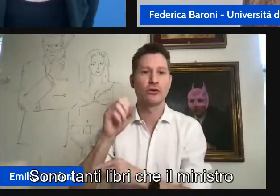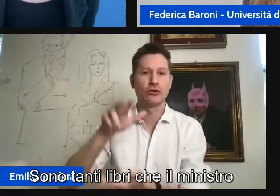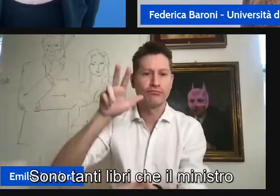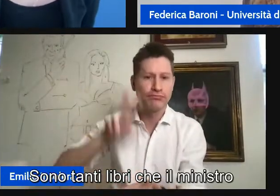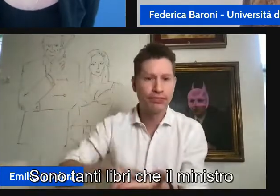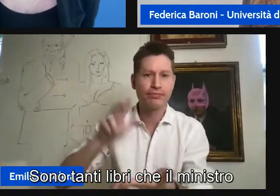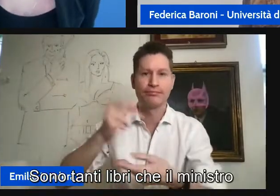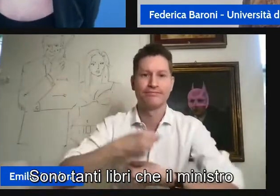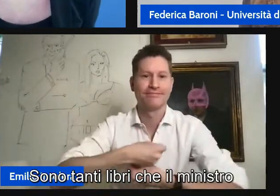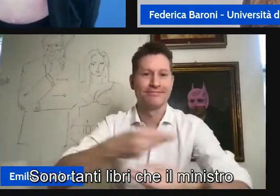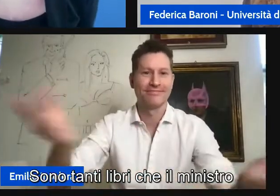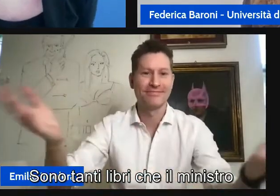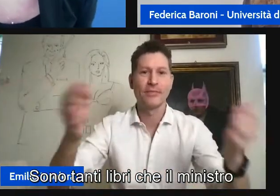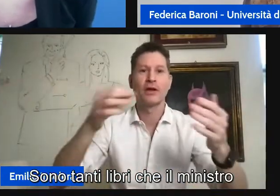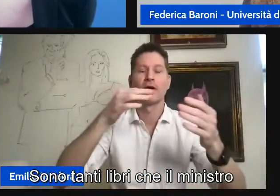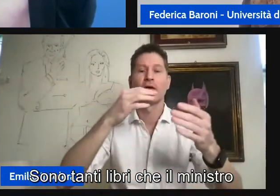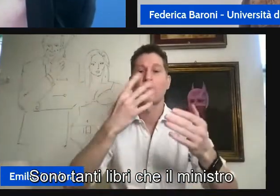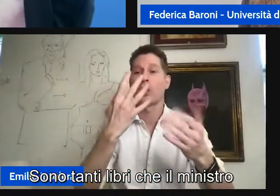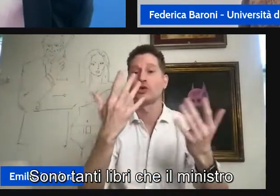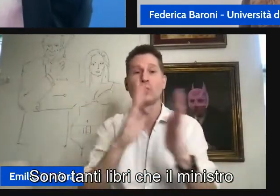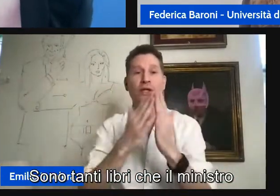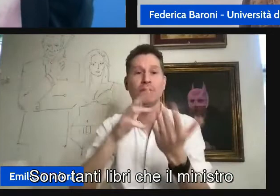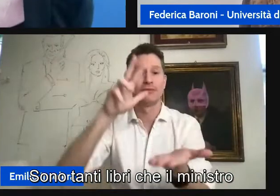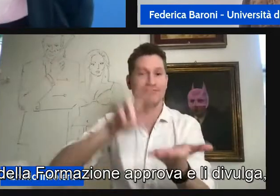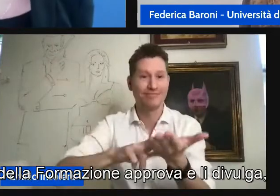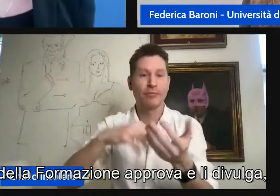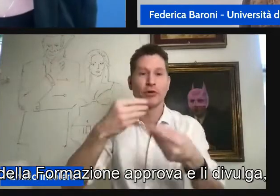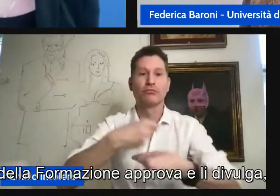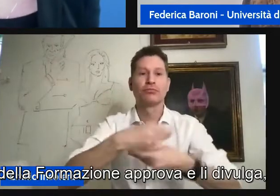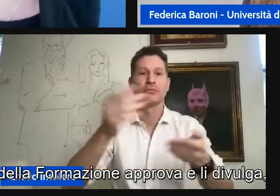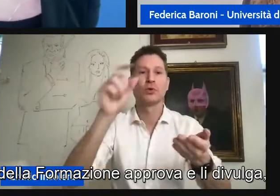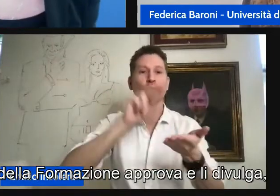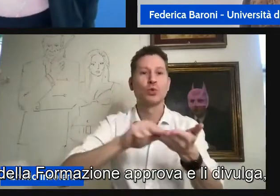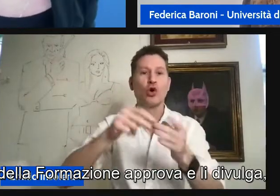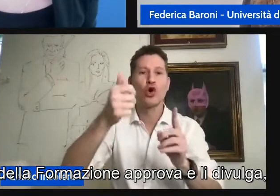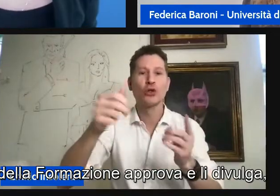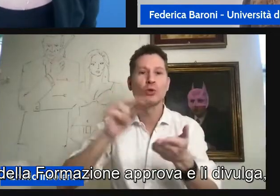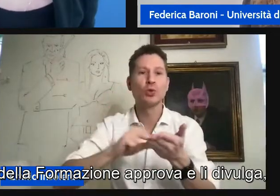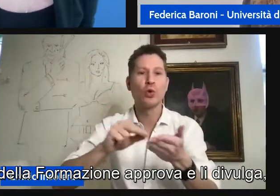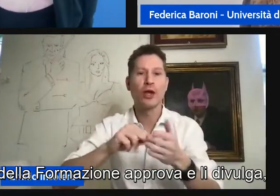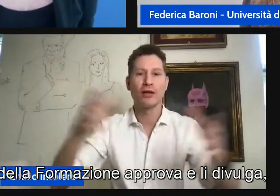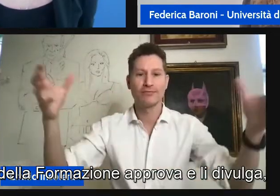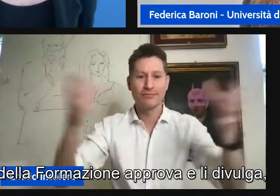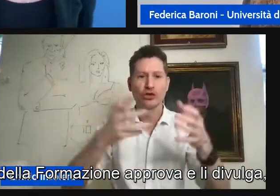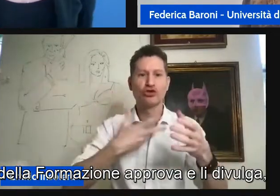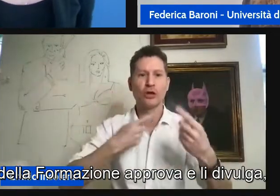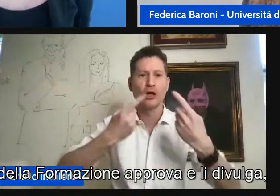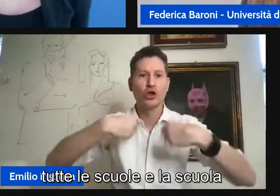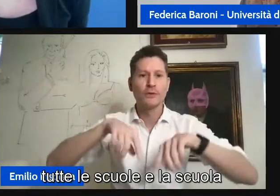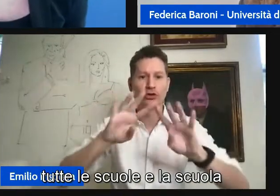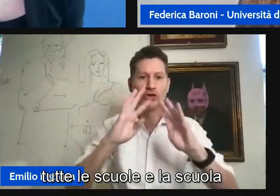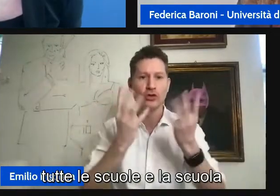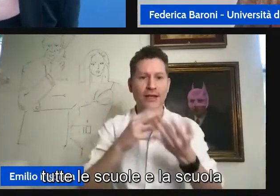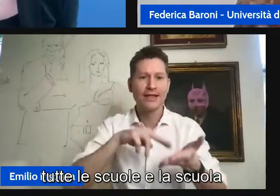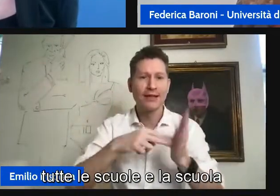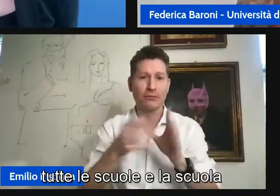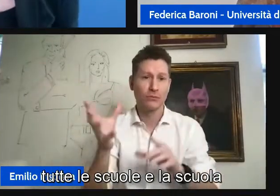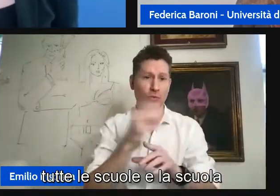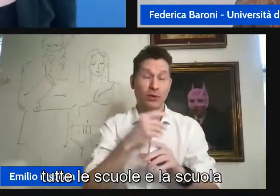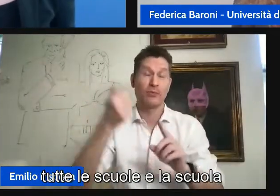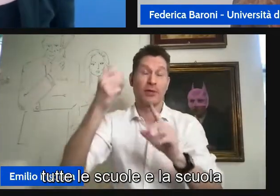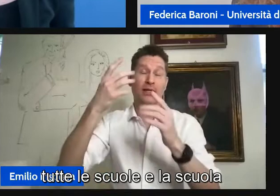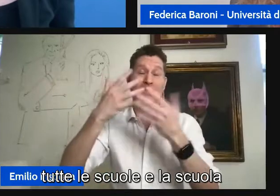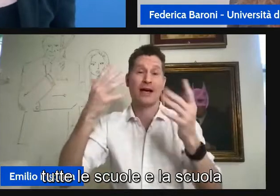sono tanti libri che il ministro della formazione approva e li divulga a tutte le scuole